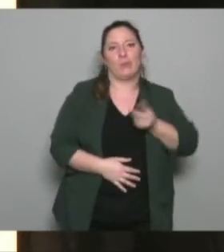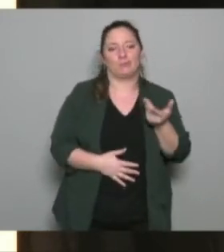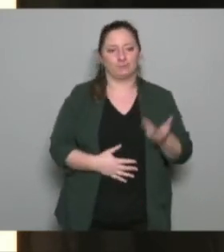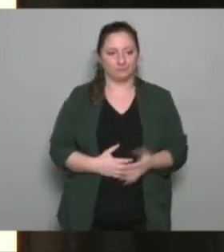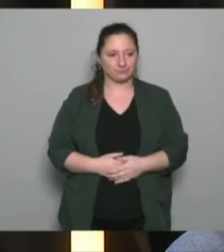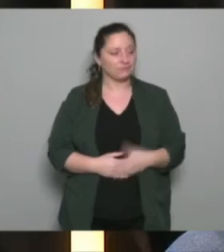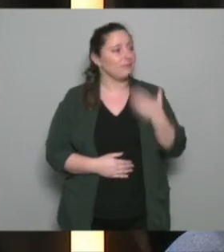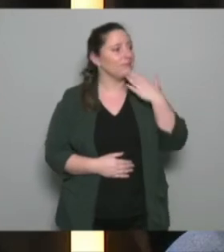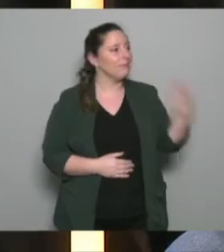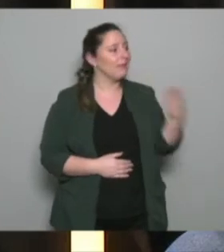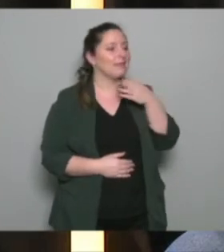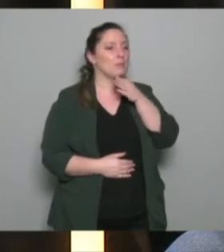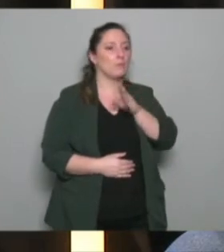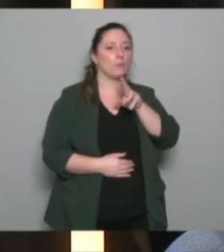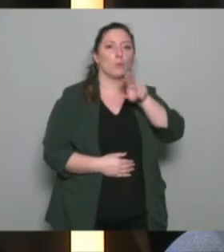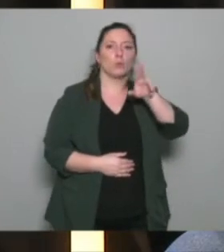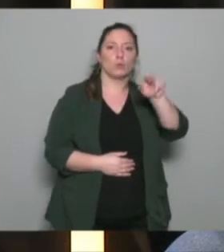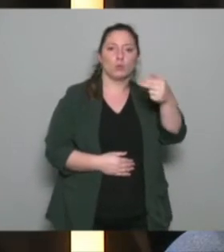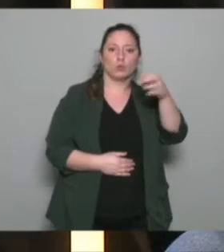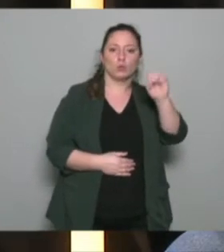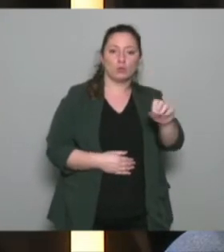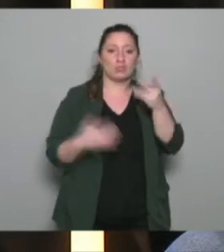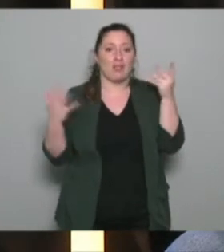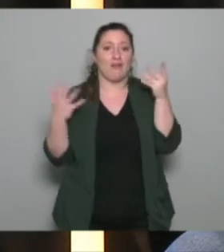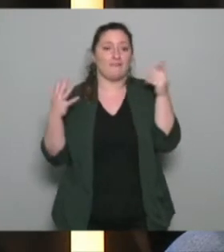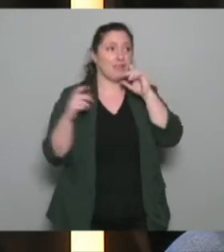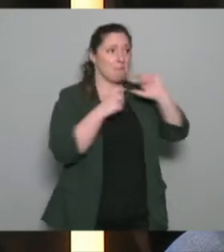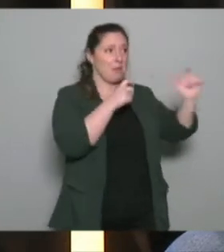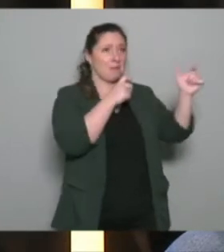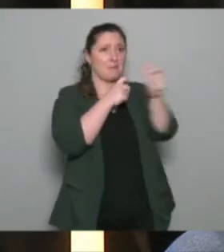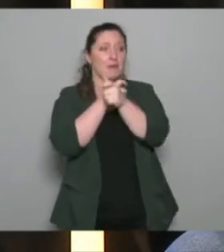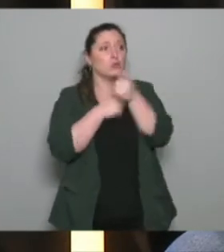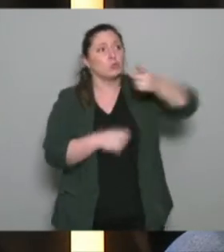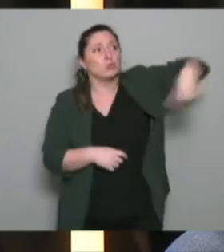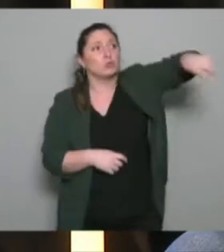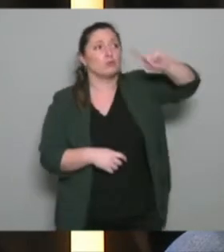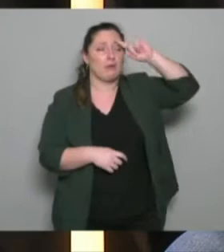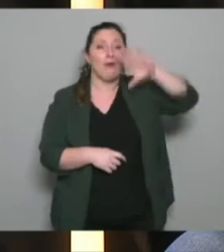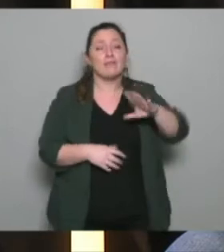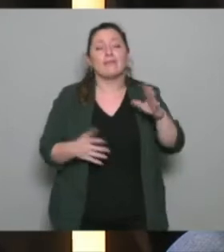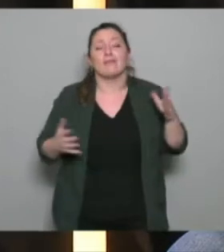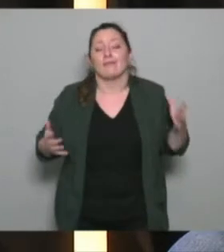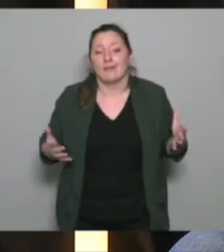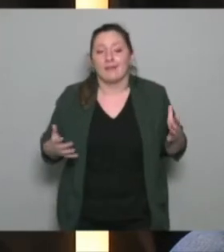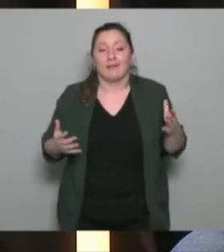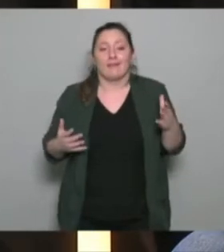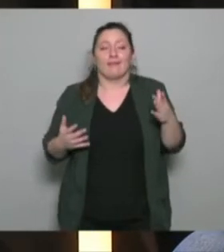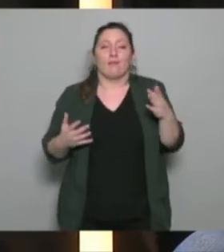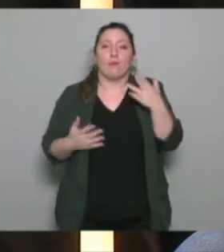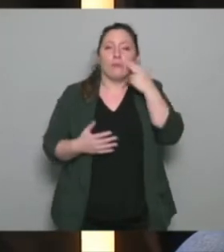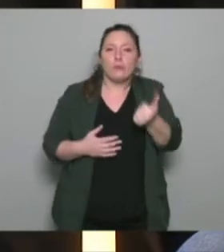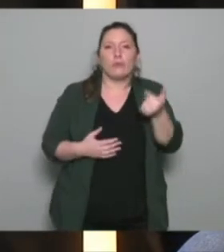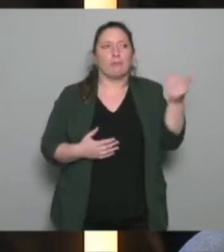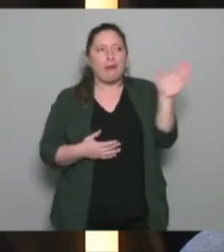Merci Bruno je voudrais faire intervenir l'ensemble des intervenants est-ce que vous trouvez au regard des exposés de chacun de leur